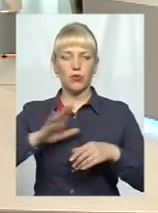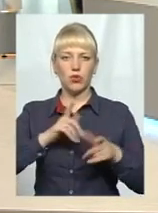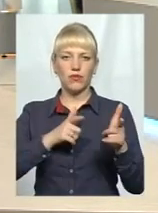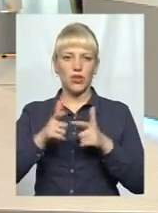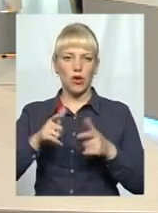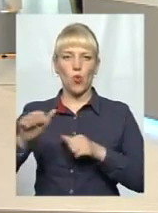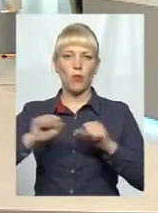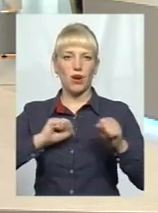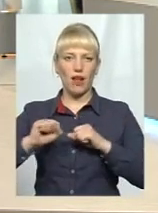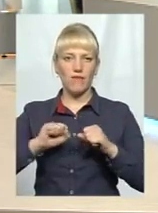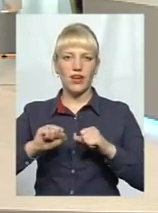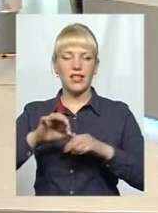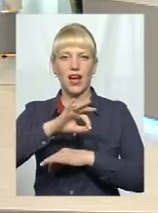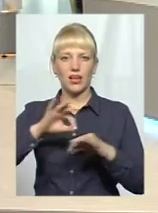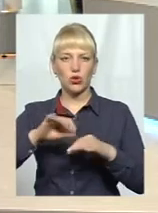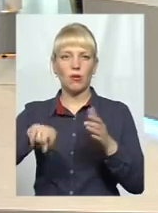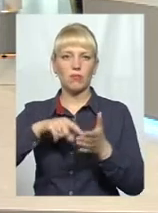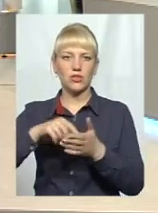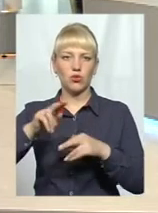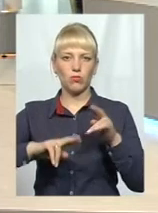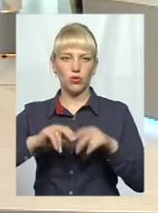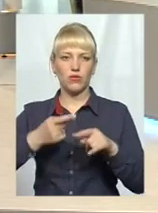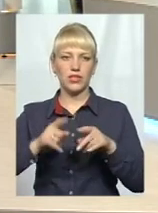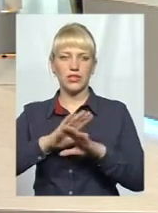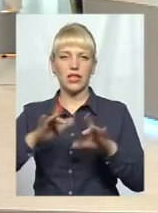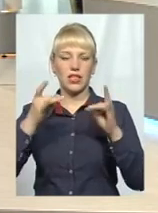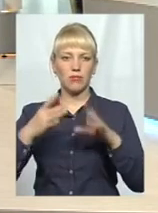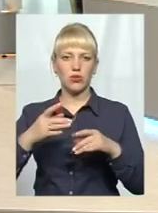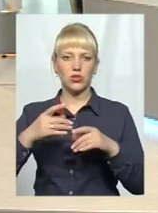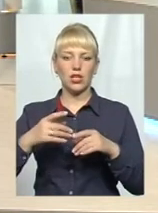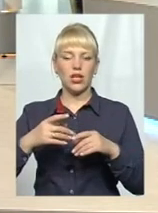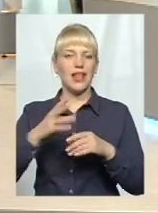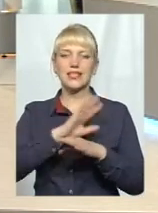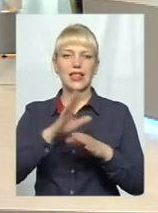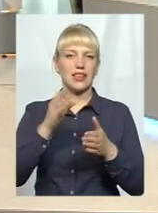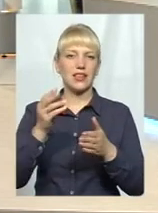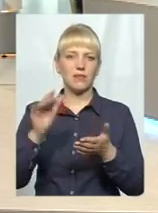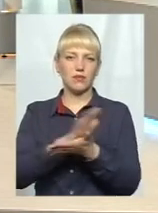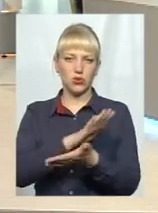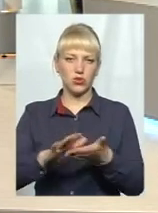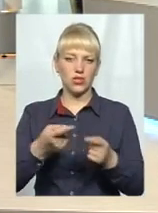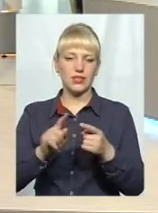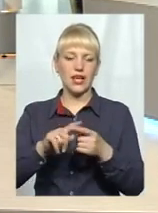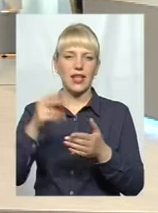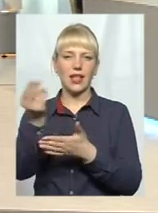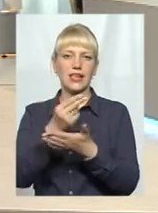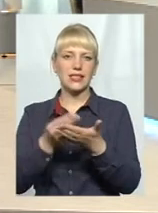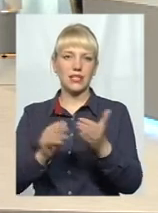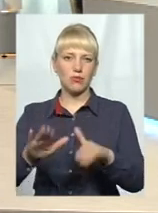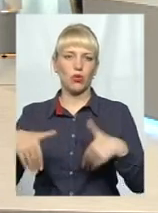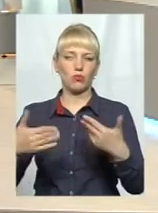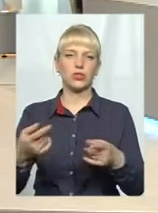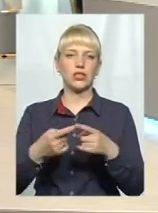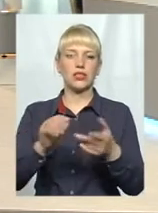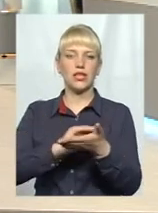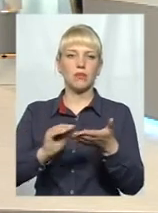містобудування безпосередньо Хмельницької міської ради. Це не коштувало ні копійки. Це як ескізна пропозиція. Відповідно, прописується, що